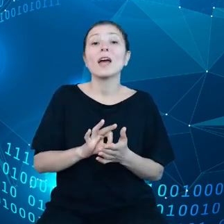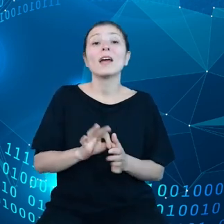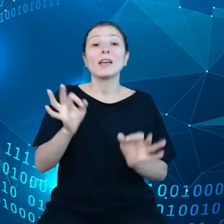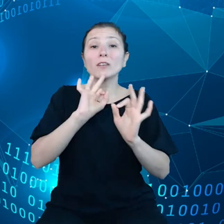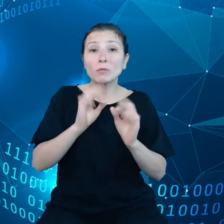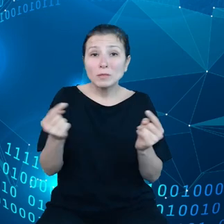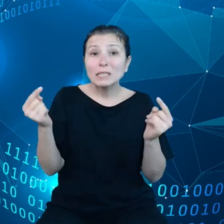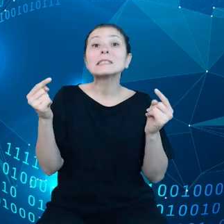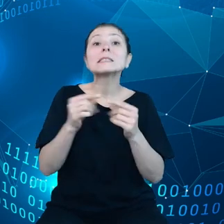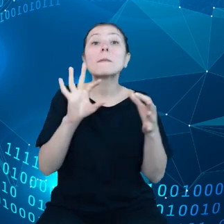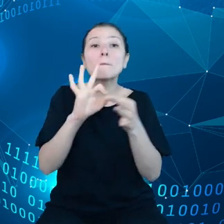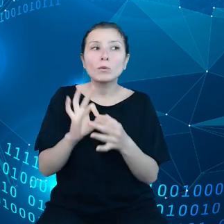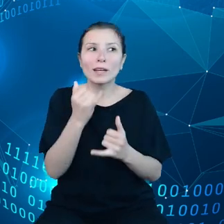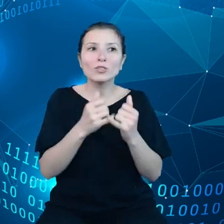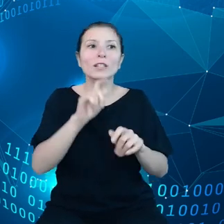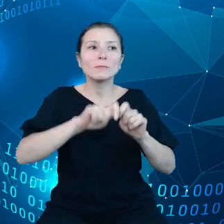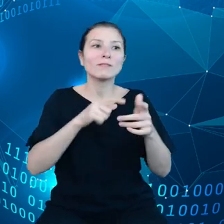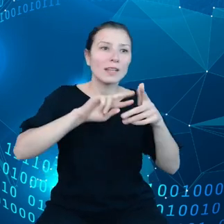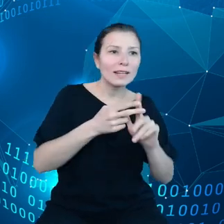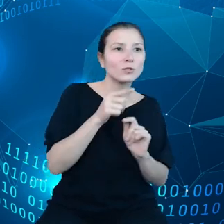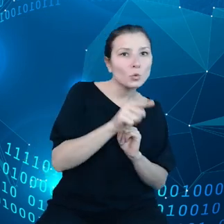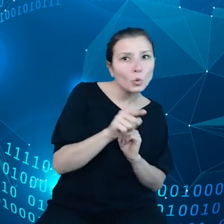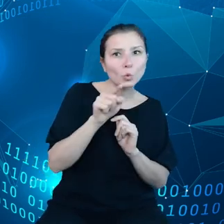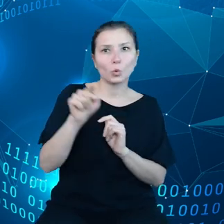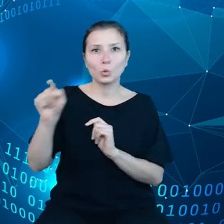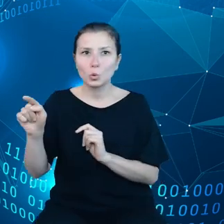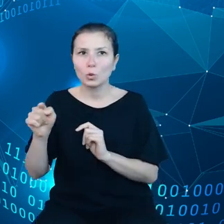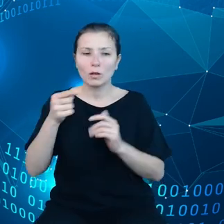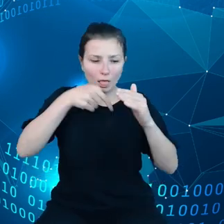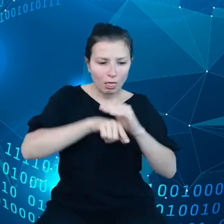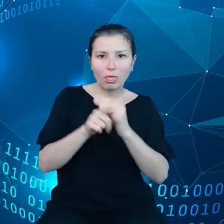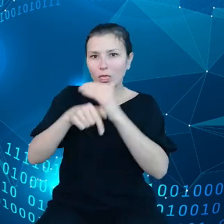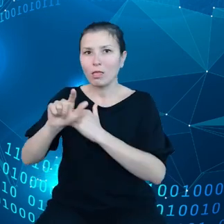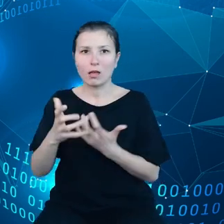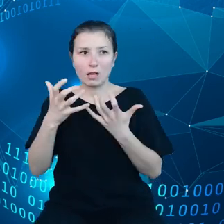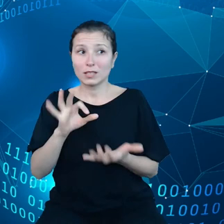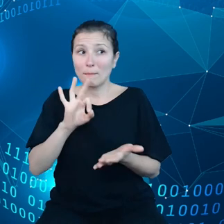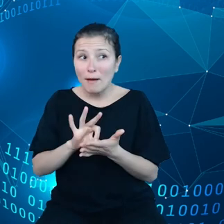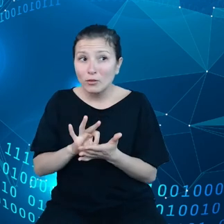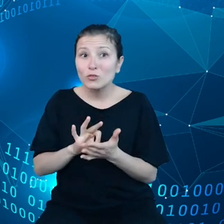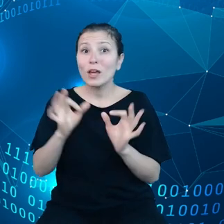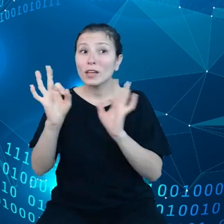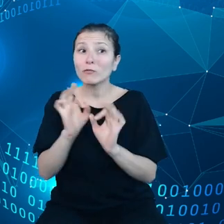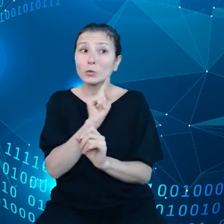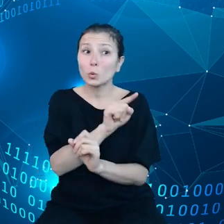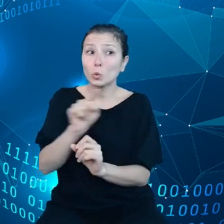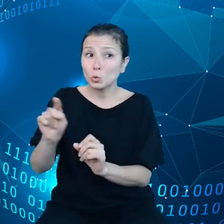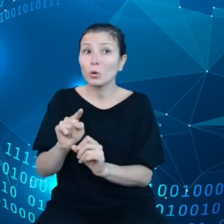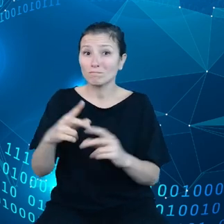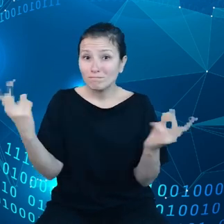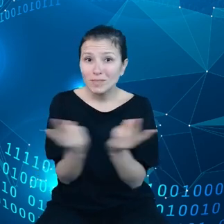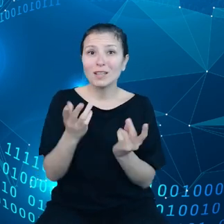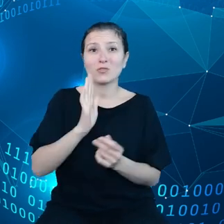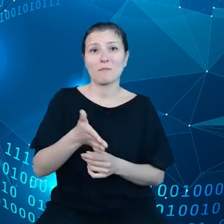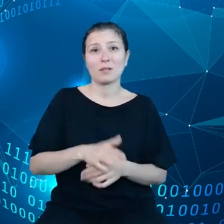jeżeli pójdę do jednego rejestru, czy do drugiego rejestru, no to chcę mieć pewność, że to jest ta sama informacja.